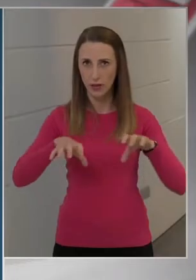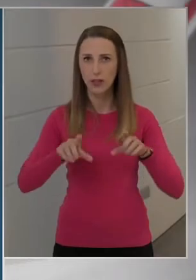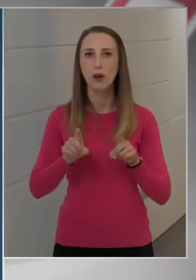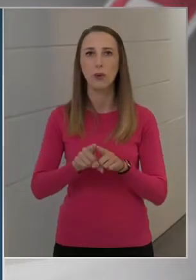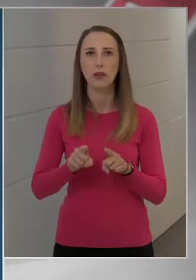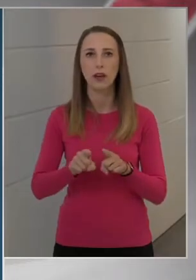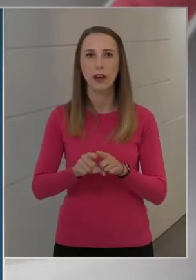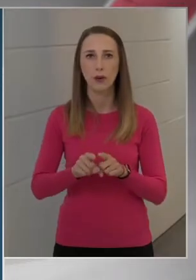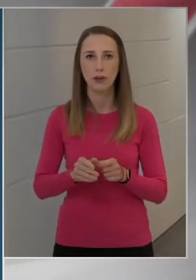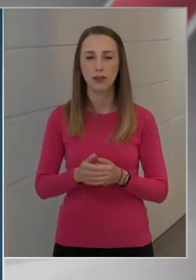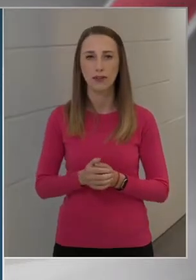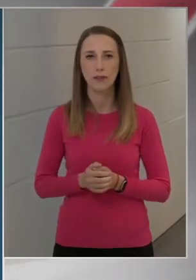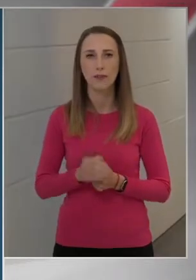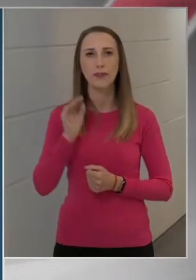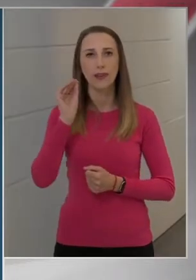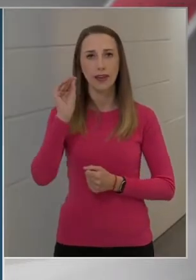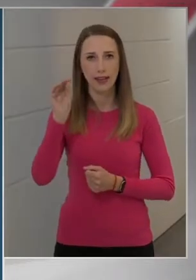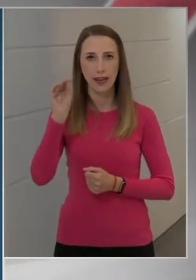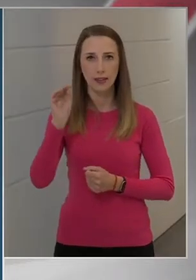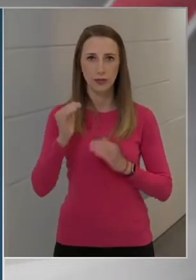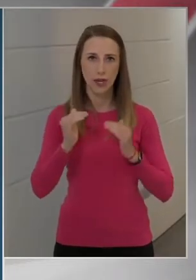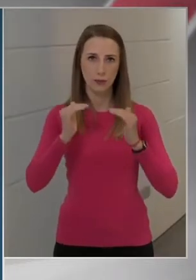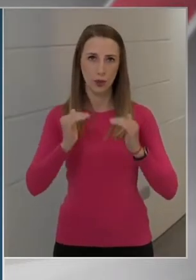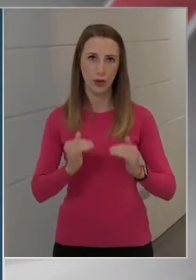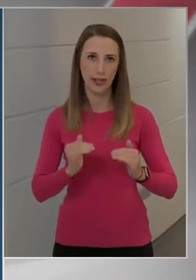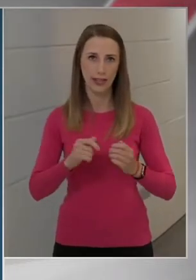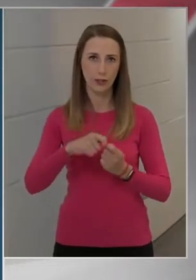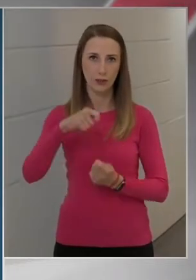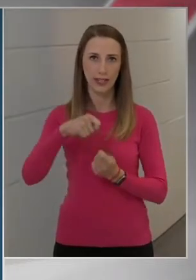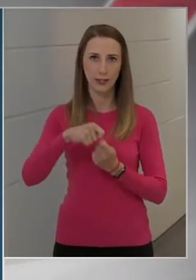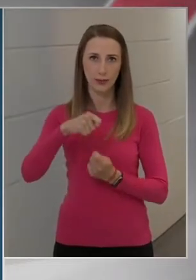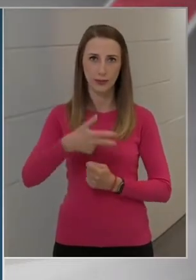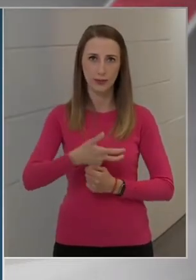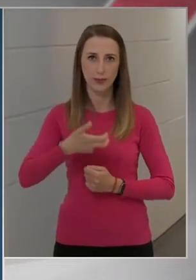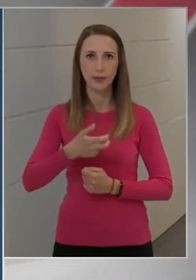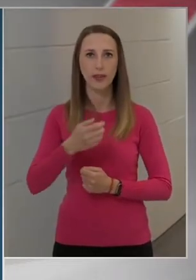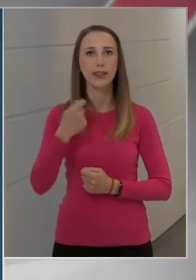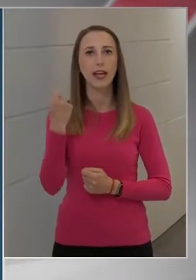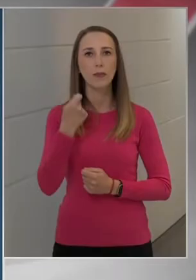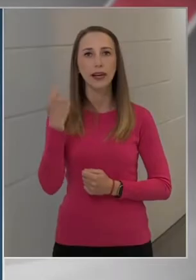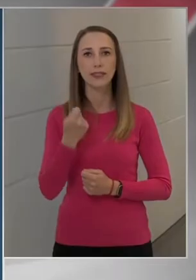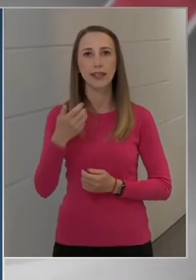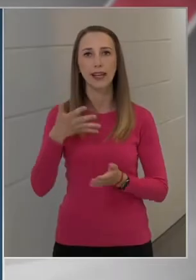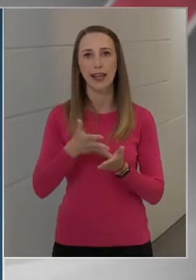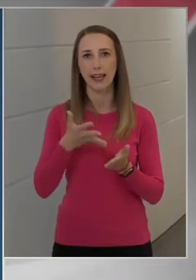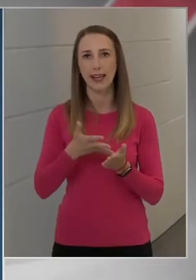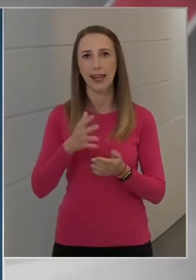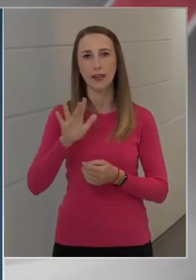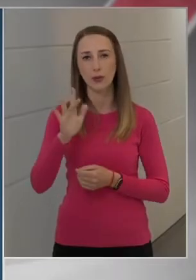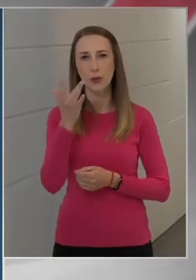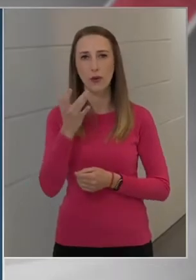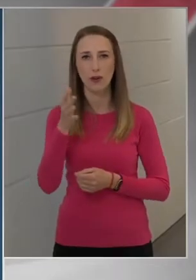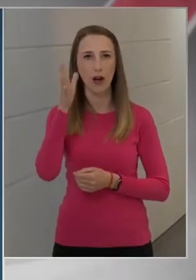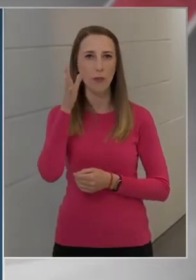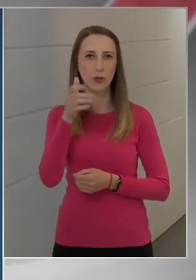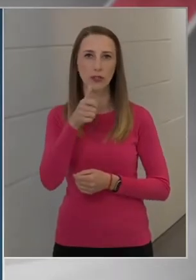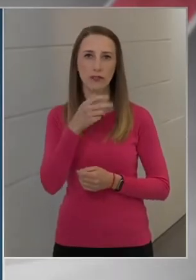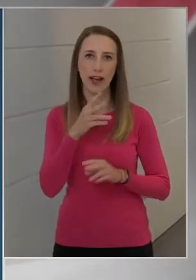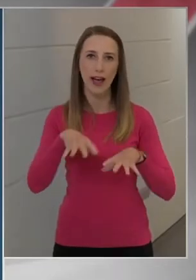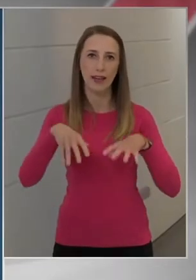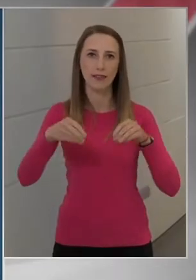egy jelentősebb csökkenést mértünk Tebrecenben, Egerben, Győrön, Kaposváron,